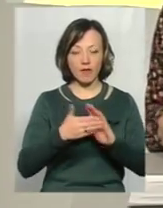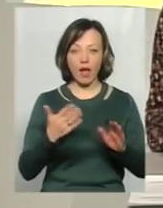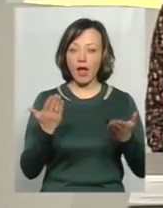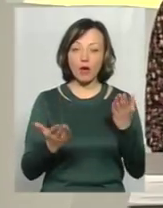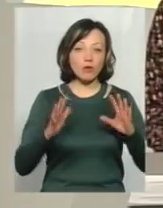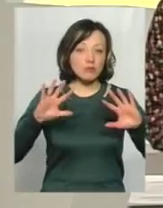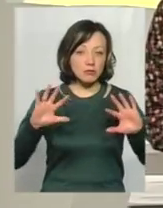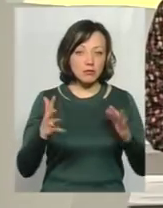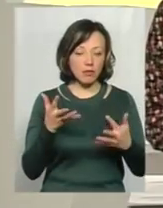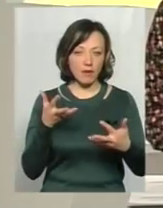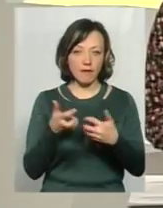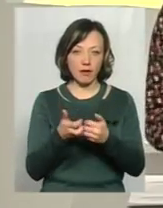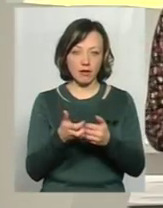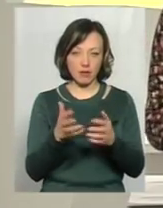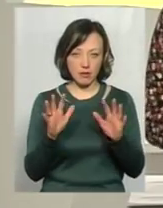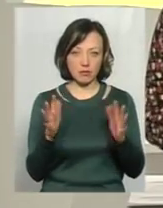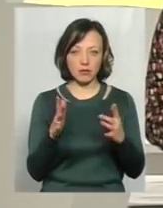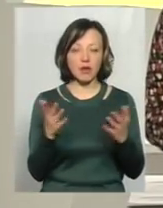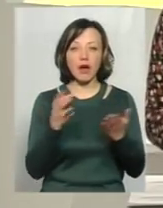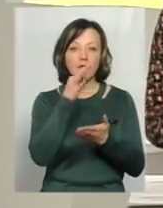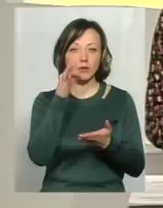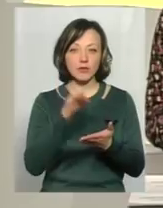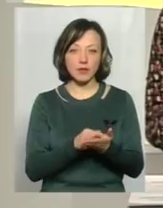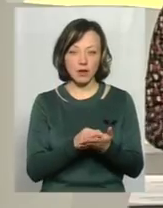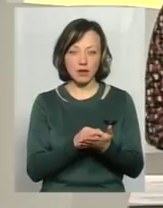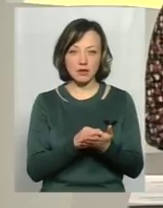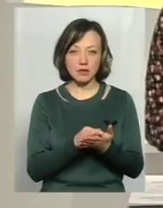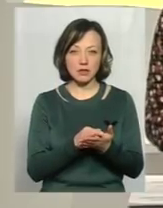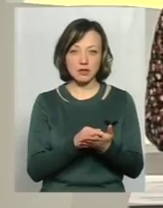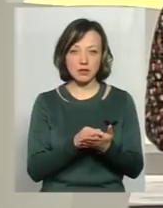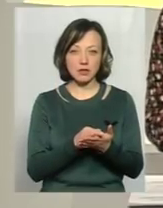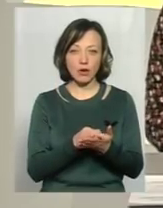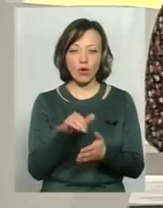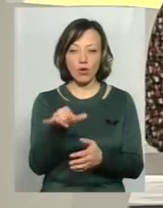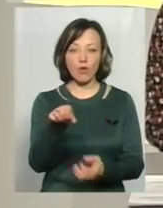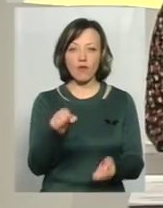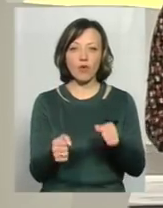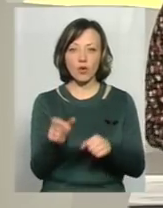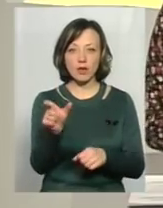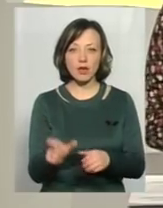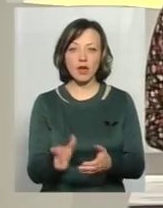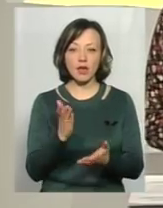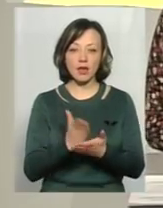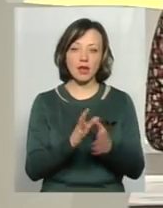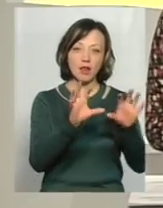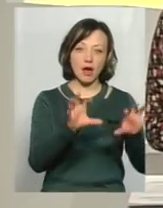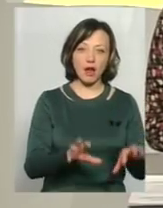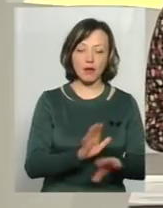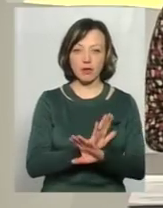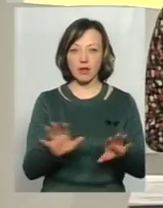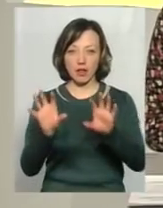Бог, стається ДТП, яка відповідальність у водія, якщо він є легальний і нелегальний?